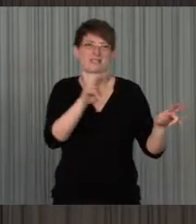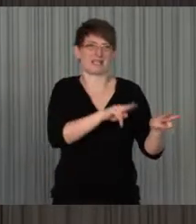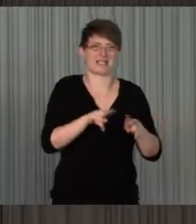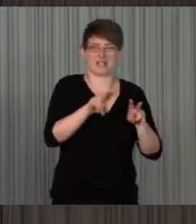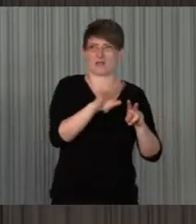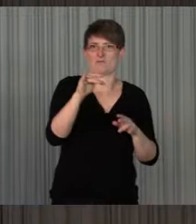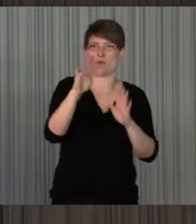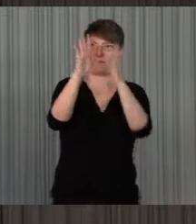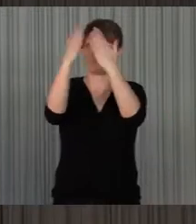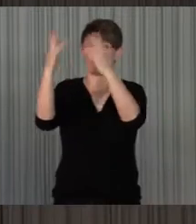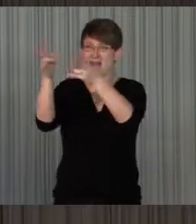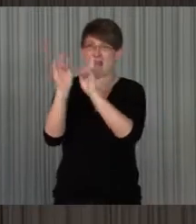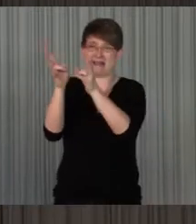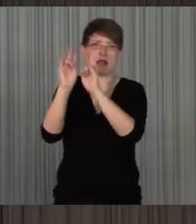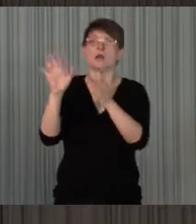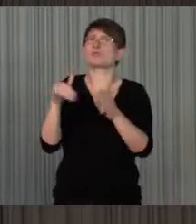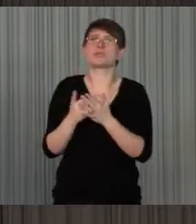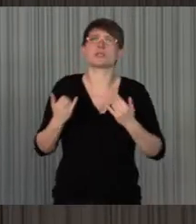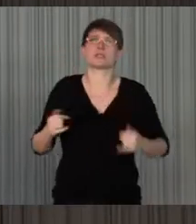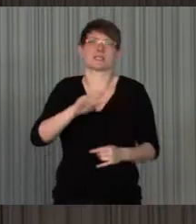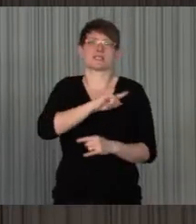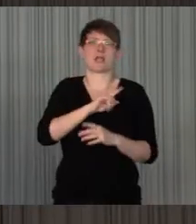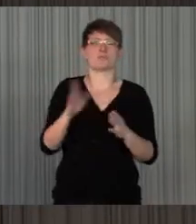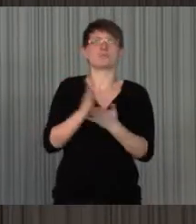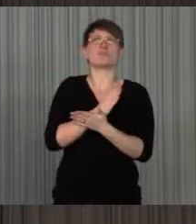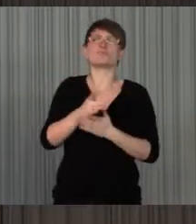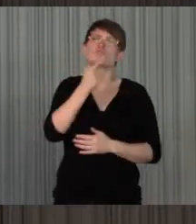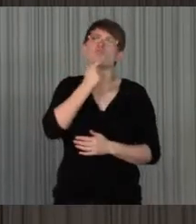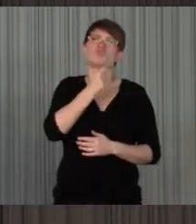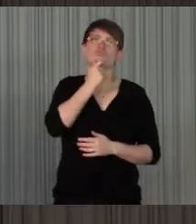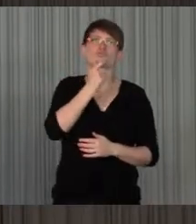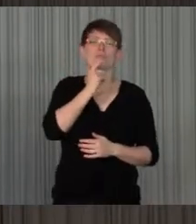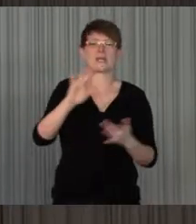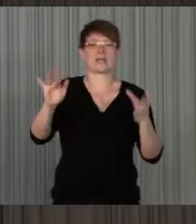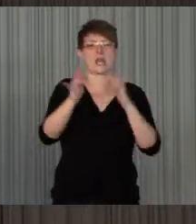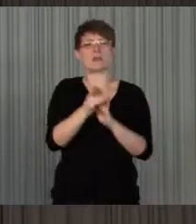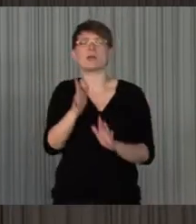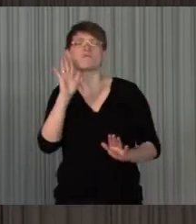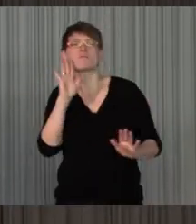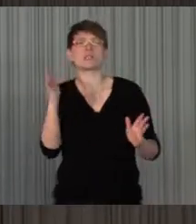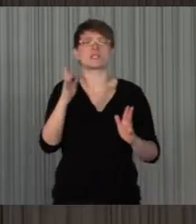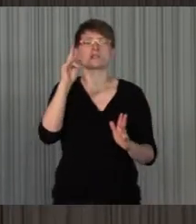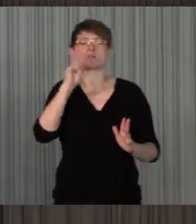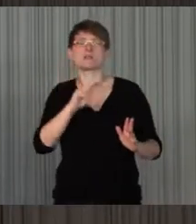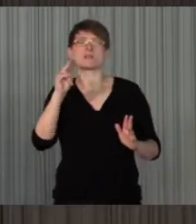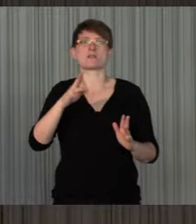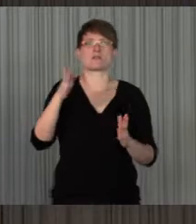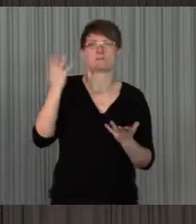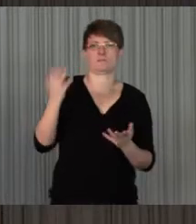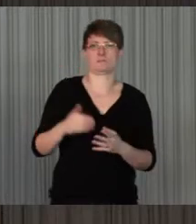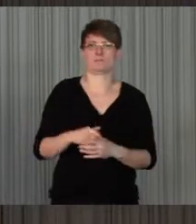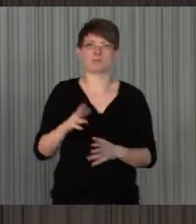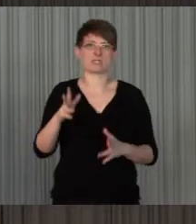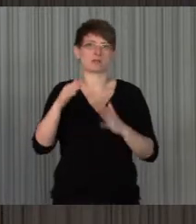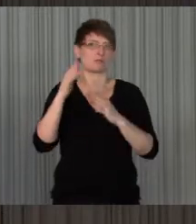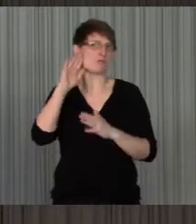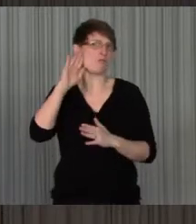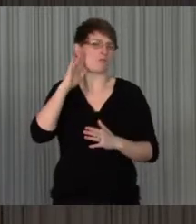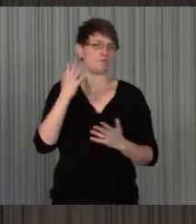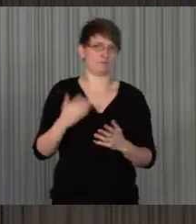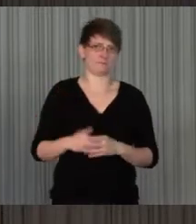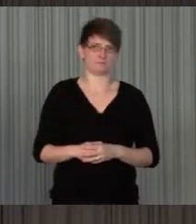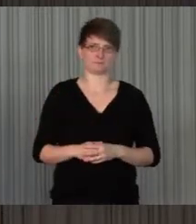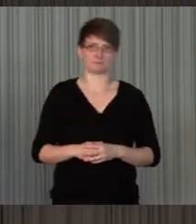von Bibliotheken und sowas abhängen können. Konten und gucken, Konten. Das gilt zu assistiven